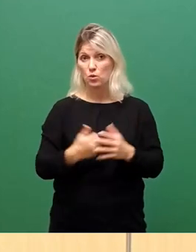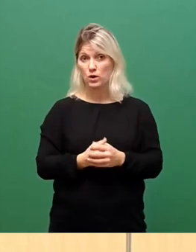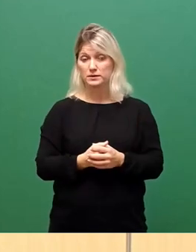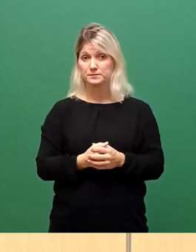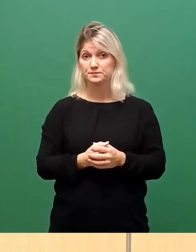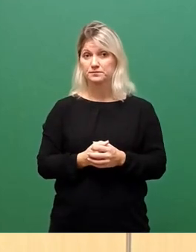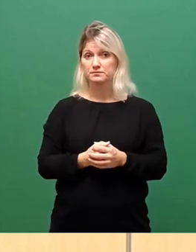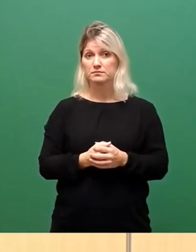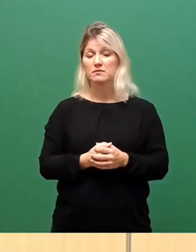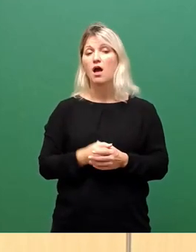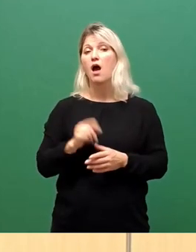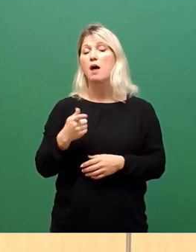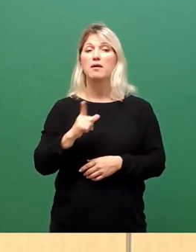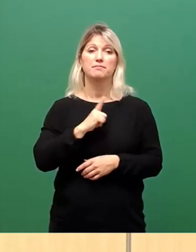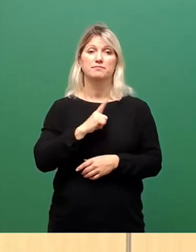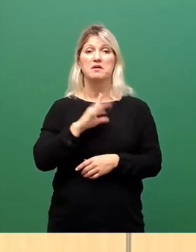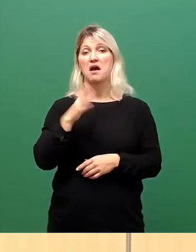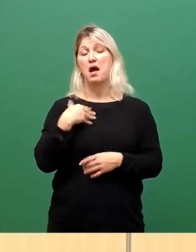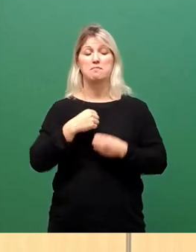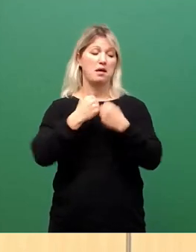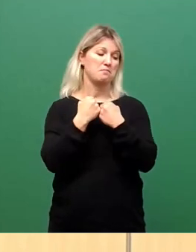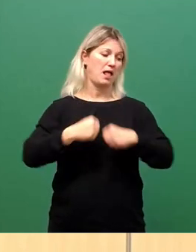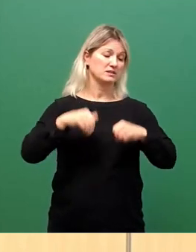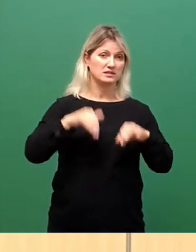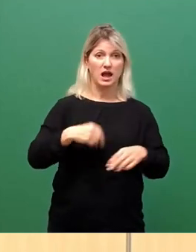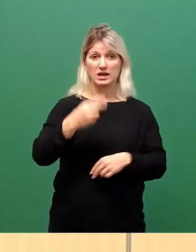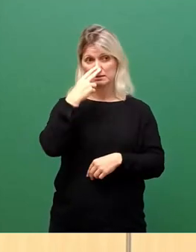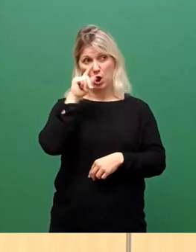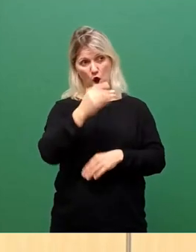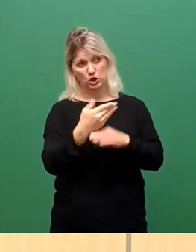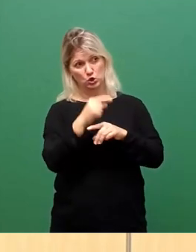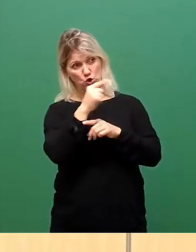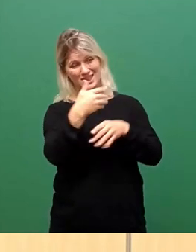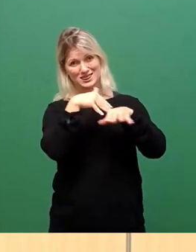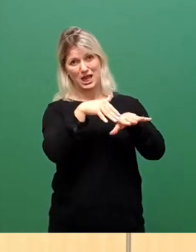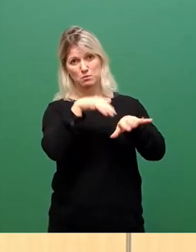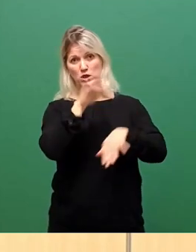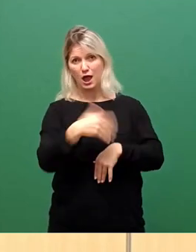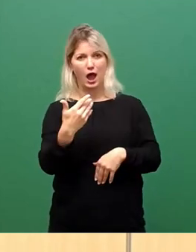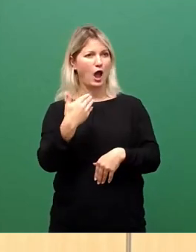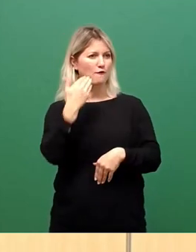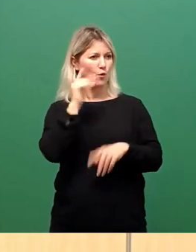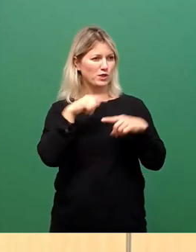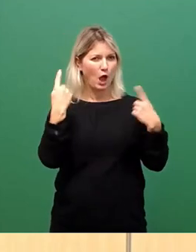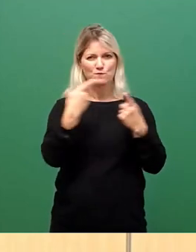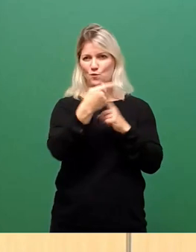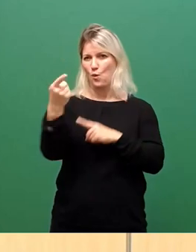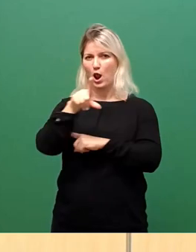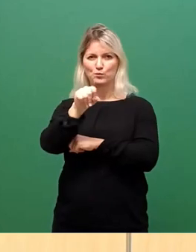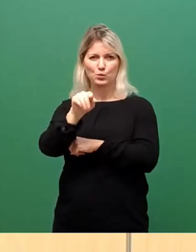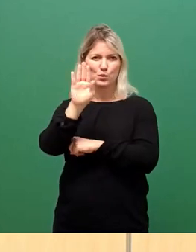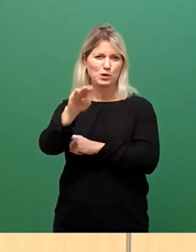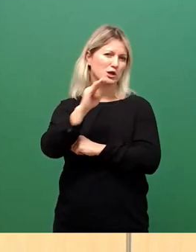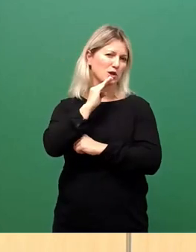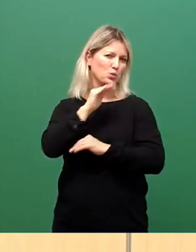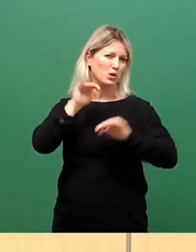angeblich haben wir mehr Platz, haben die Demo heute ja vor der Tür gesehen. Sprich, günstigen Wohnraum für allen ist ausreichend vorhanden, müssen wir uns keinen